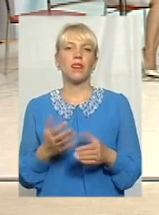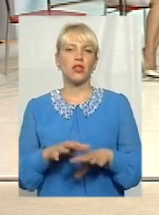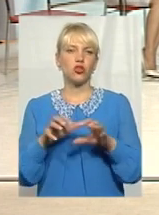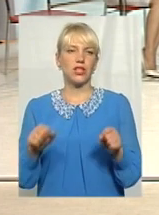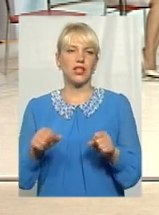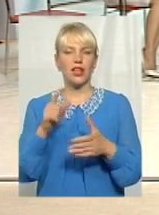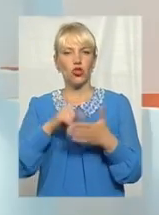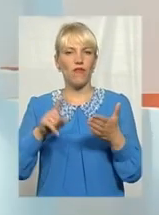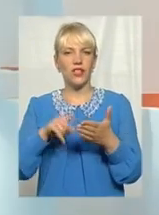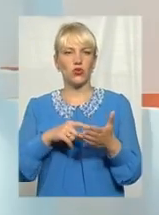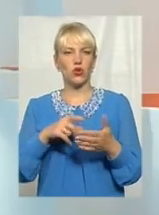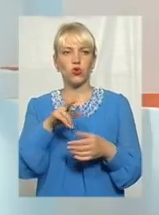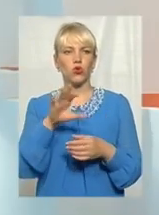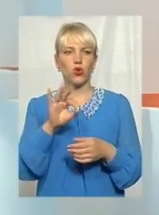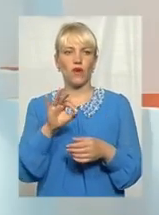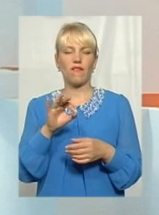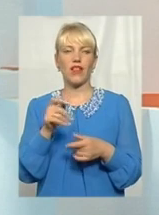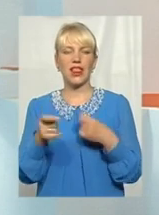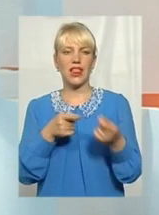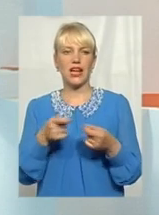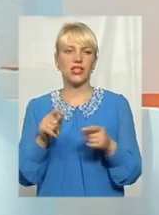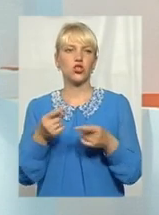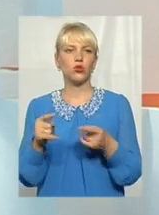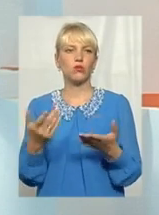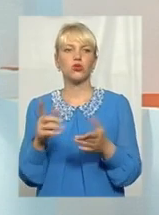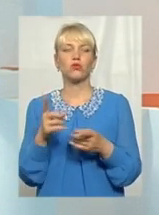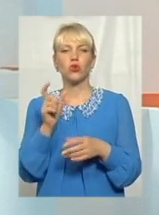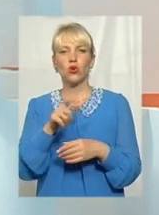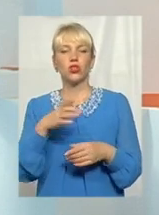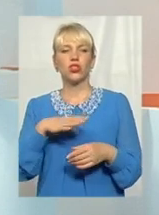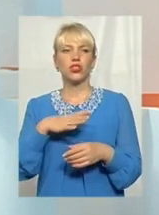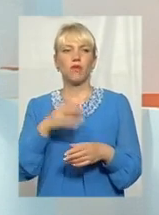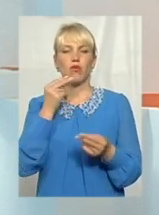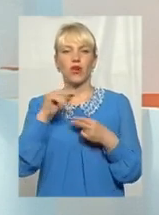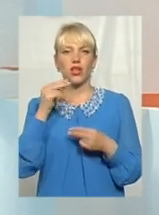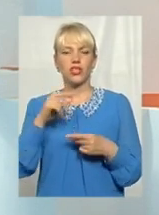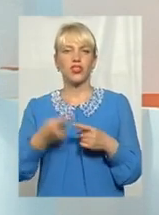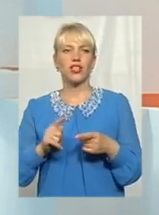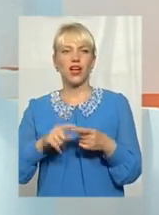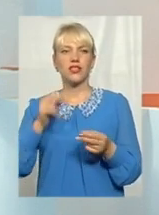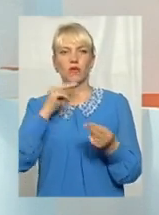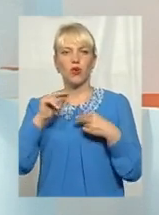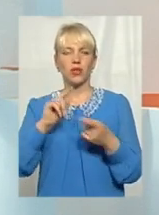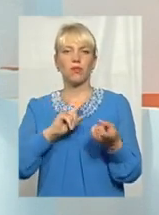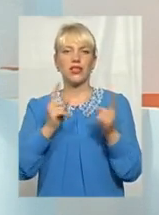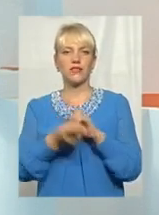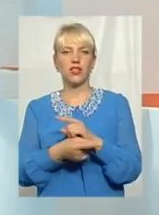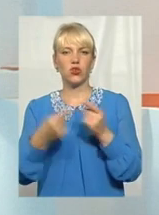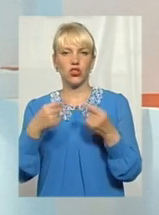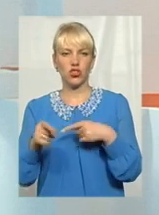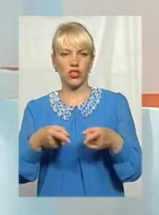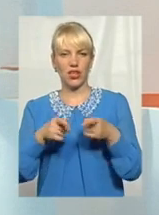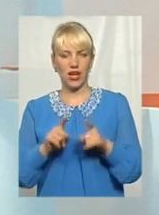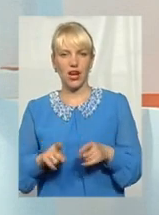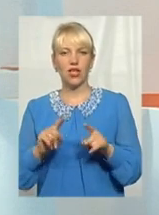недовіру до влади, чомусь, тому що люди очікували покращення, а ці покращення призвели до зовсім інших реалій.